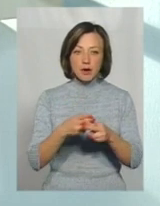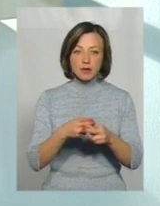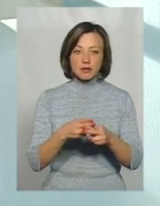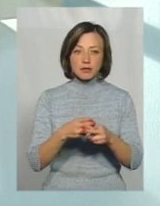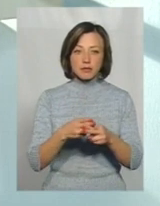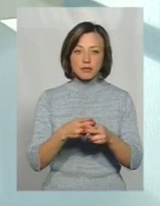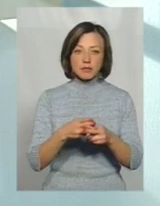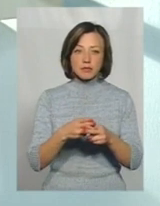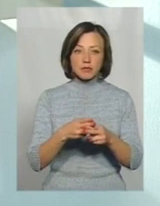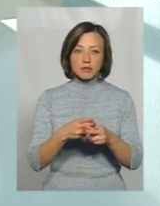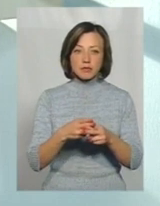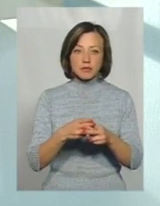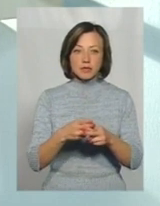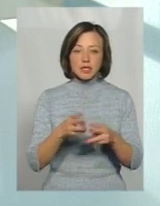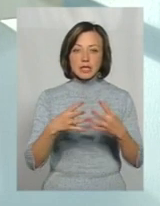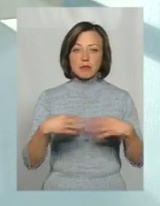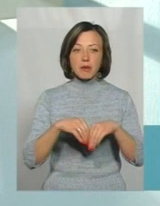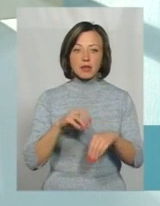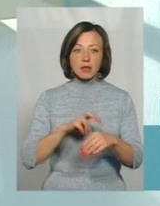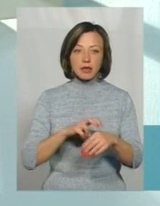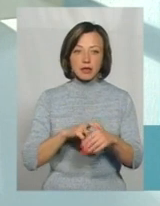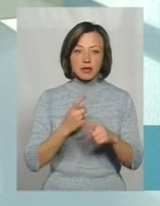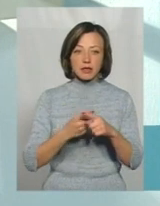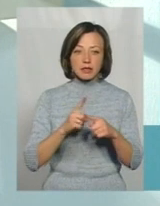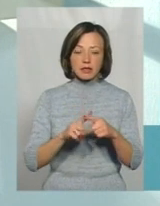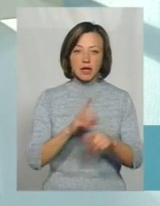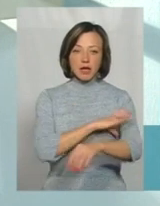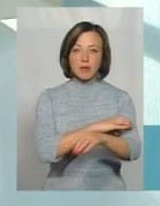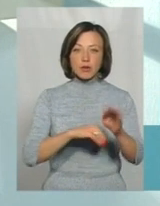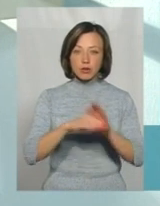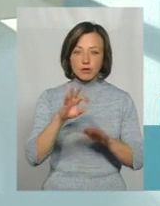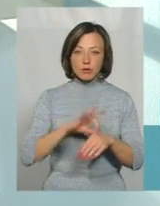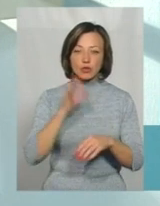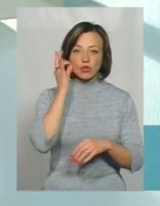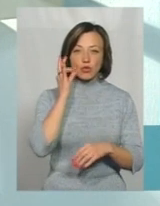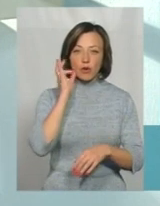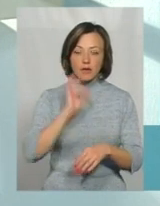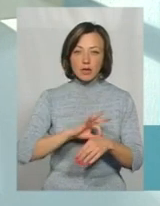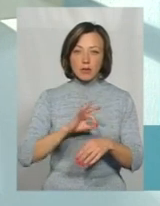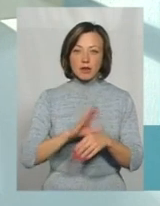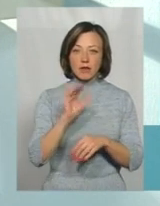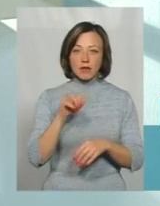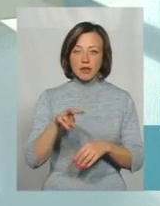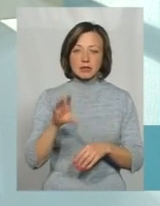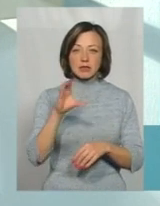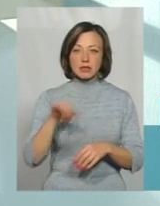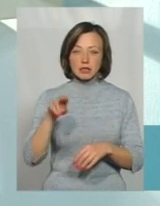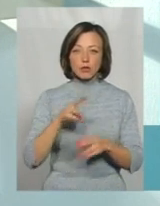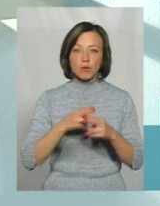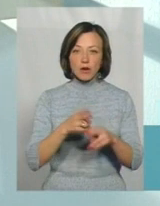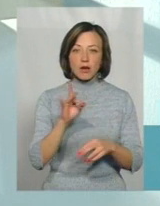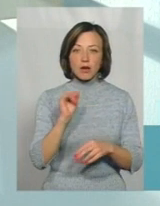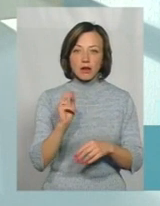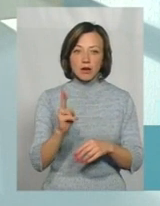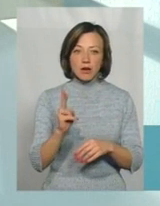або, по-іншому, профілактувати сімейний лікар. Це гіпертонічна хвороба, цукровий діабет, віл, снід, туберкульоз, рак